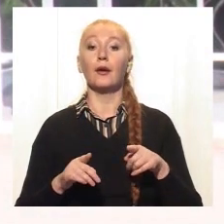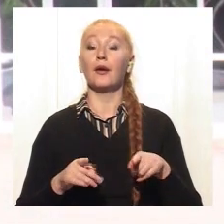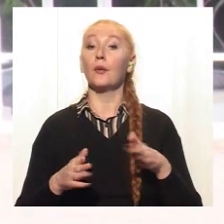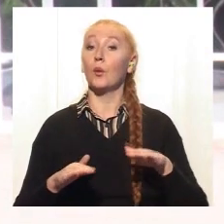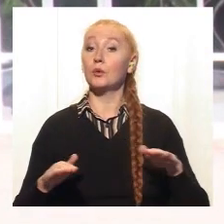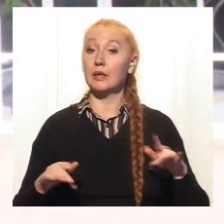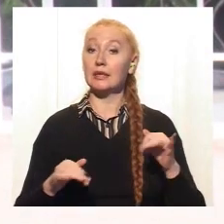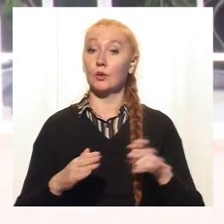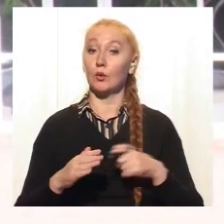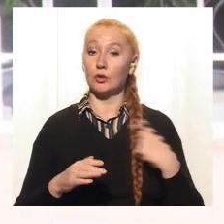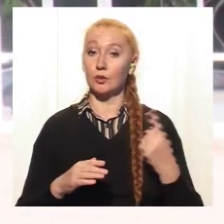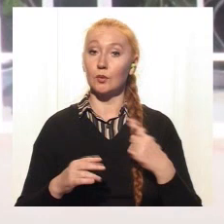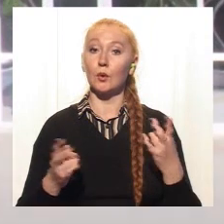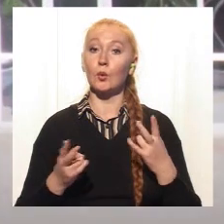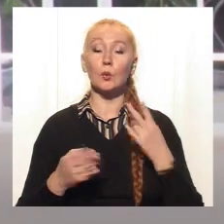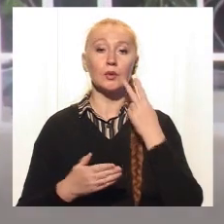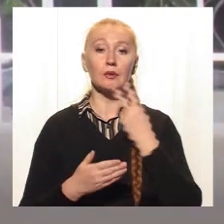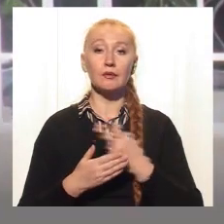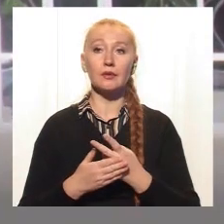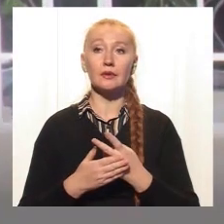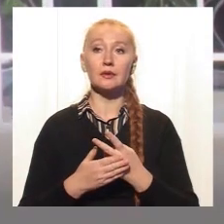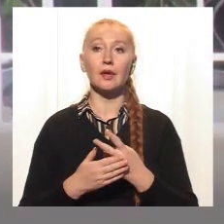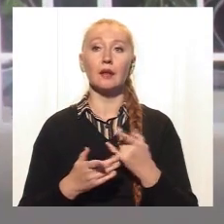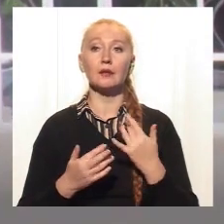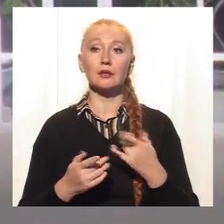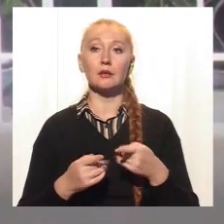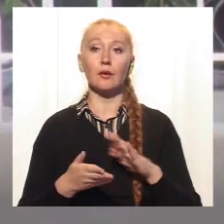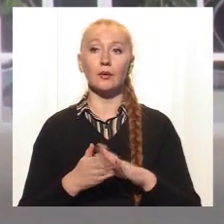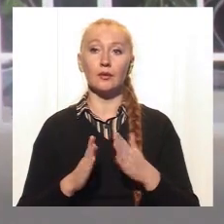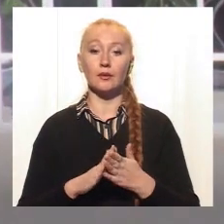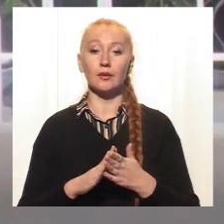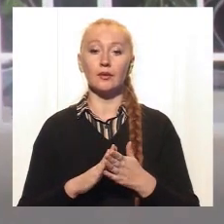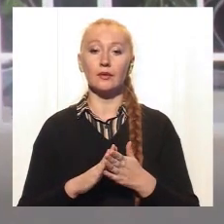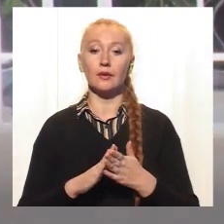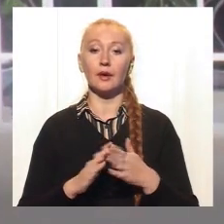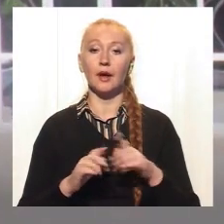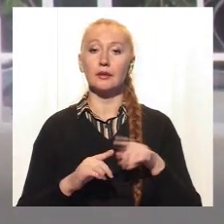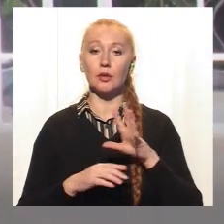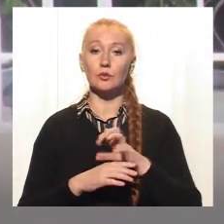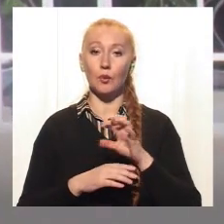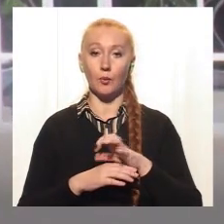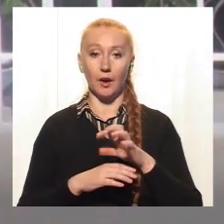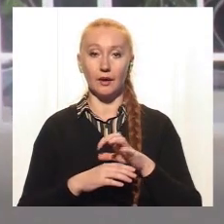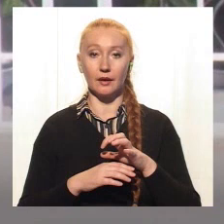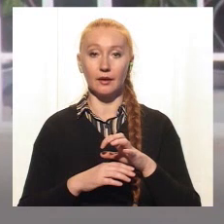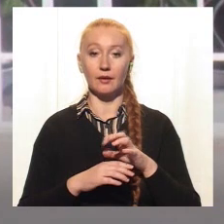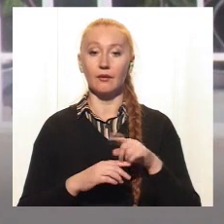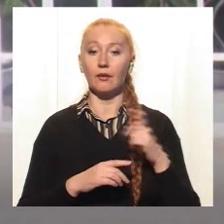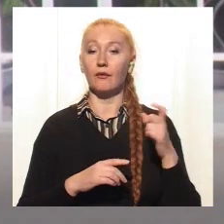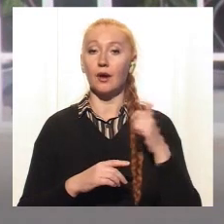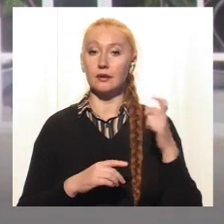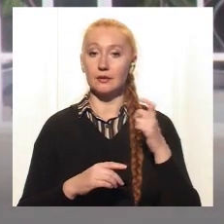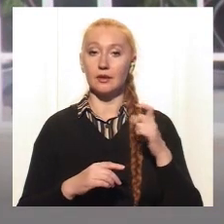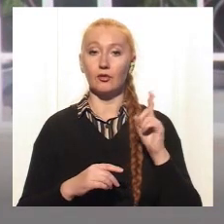дитині нашій з Донецької області, потрібно дивитися. Наскільки я зрозумів ситуацію, ця собака у власності,